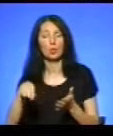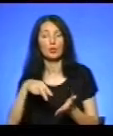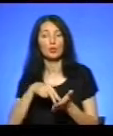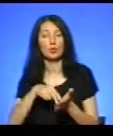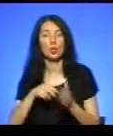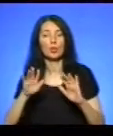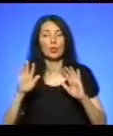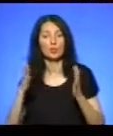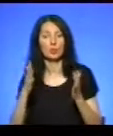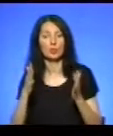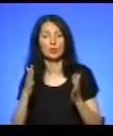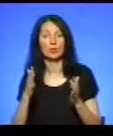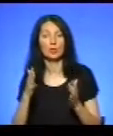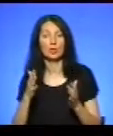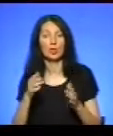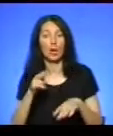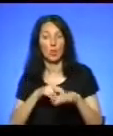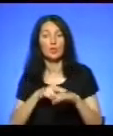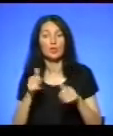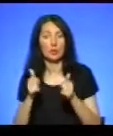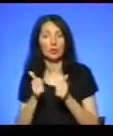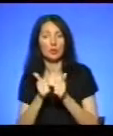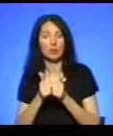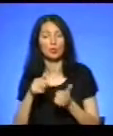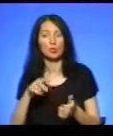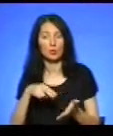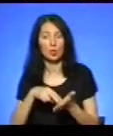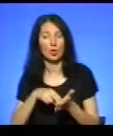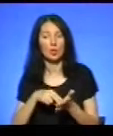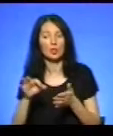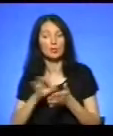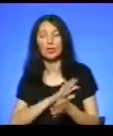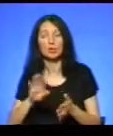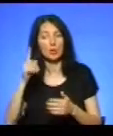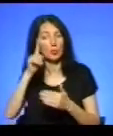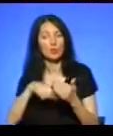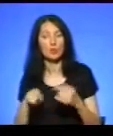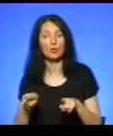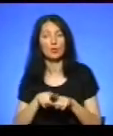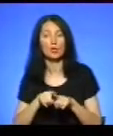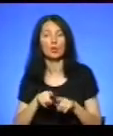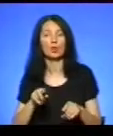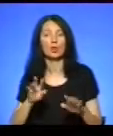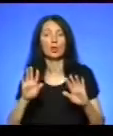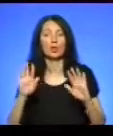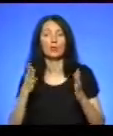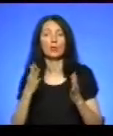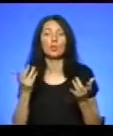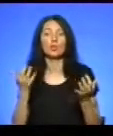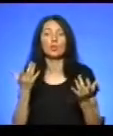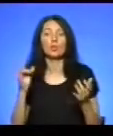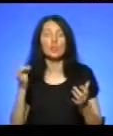фігня. Вже поліція стояла теж коло них, вони одразу не повірили, що таке воно. Як вмастило ще раз,